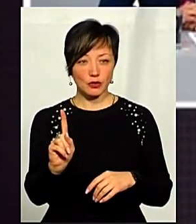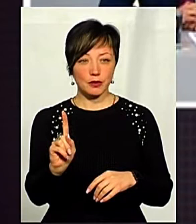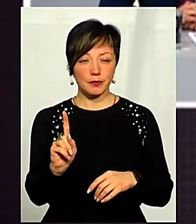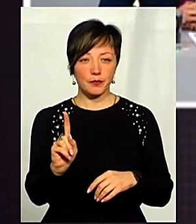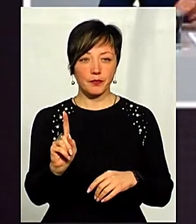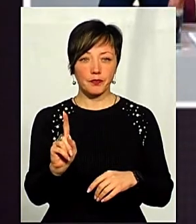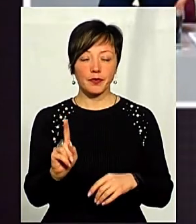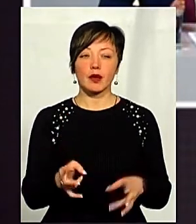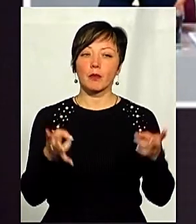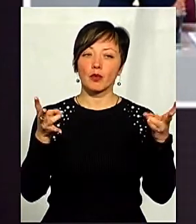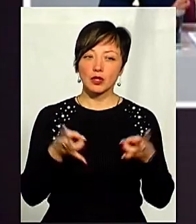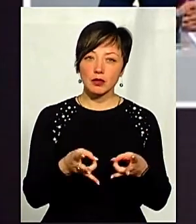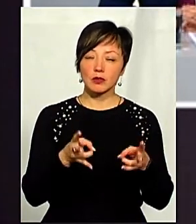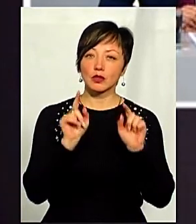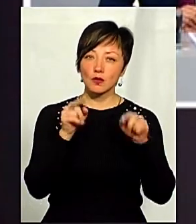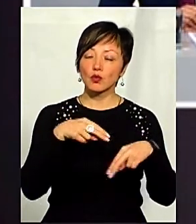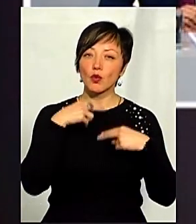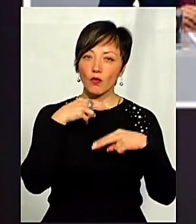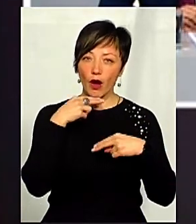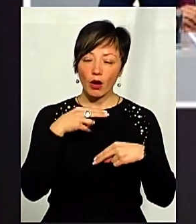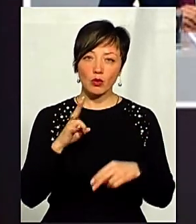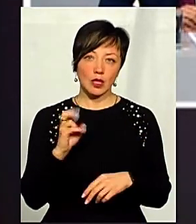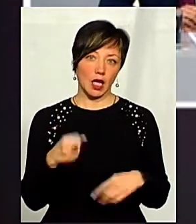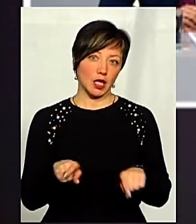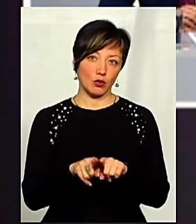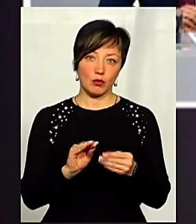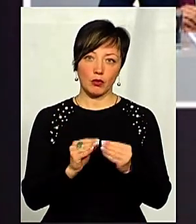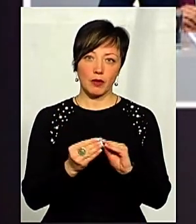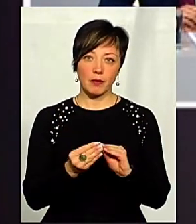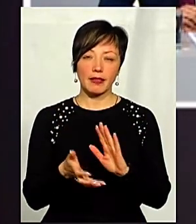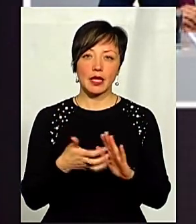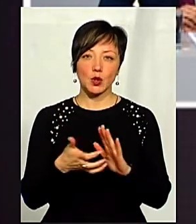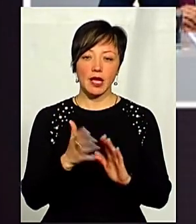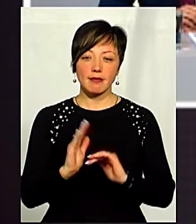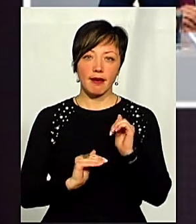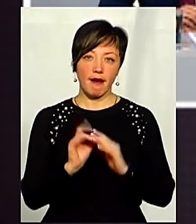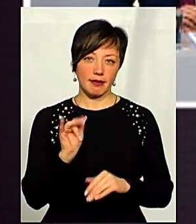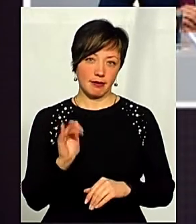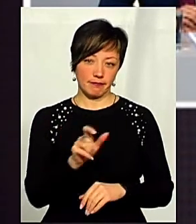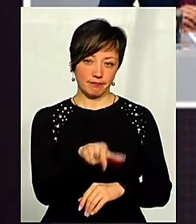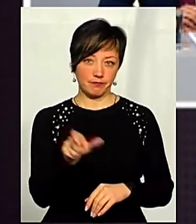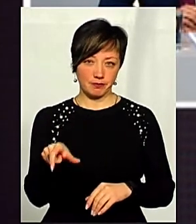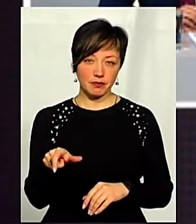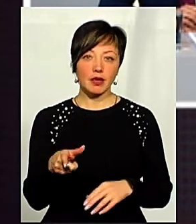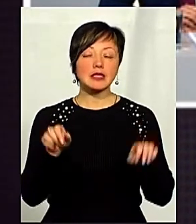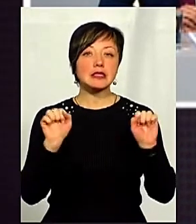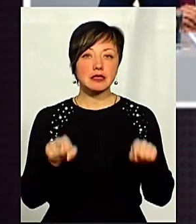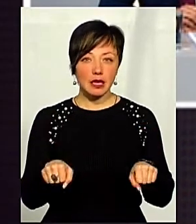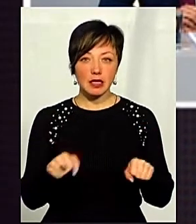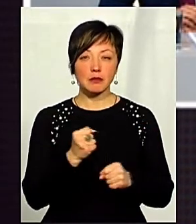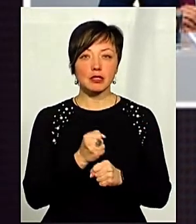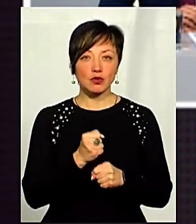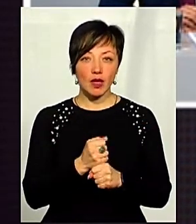потрібно звернути в цьому контексті увагу на таку проблему, недостатність кадрів. Тому що кадрів, які здатні